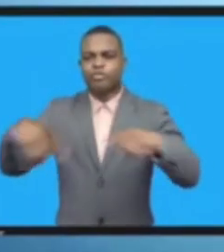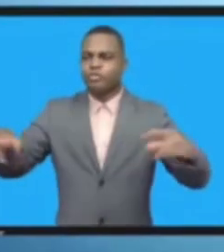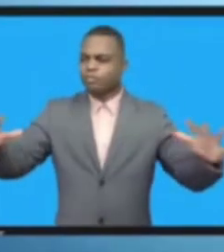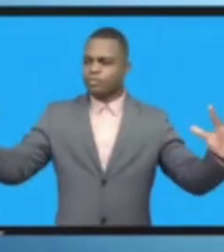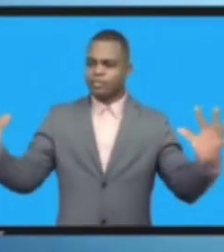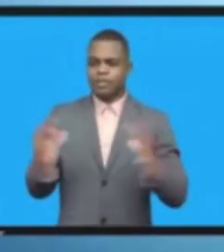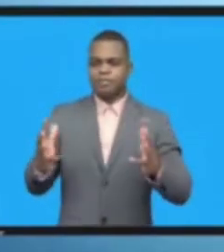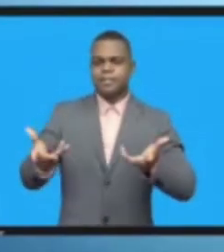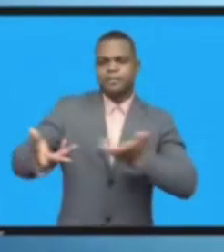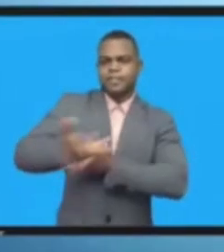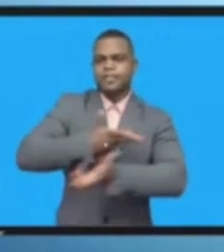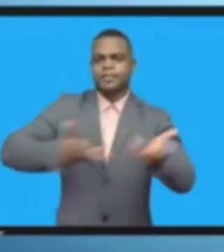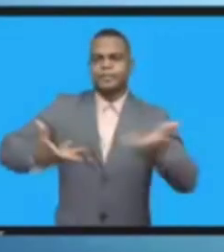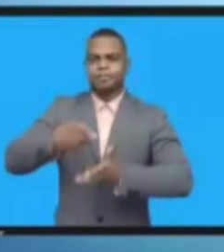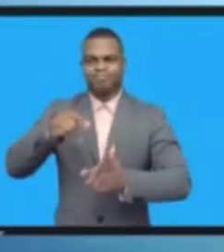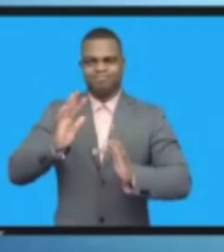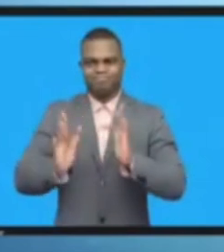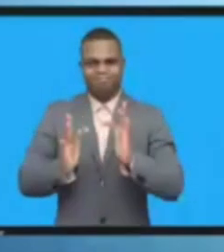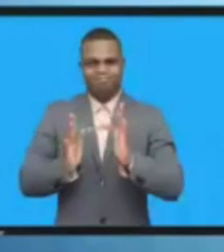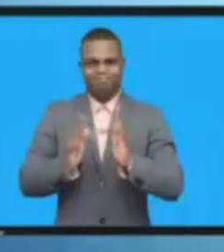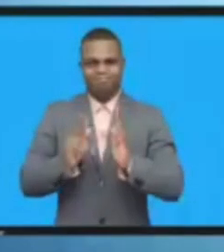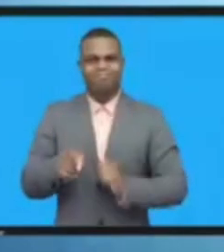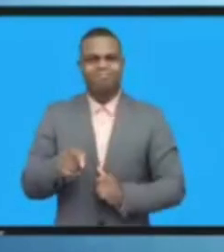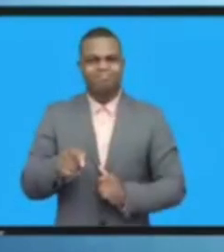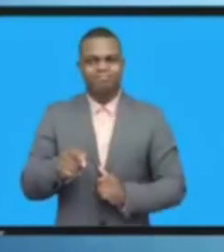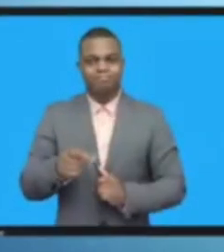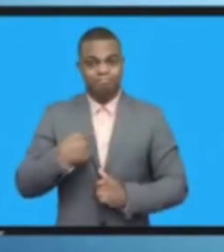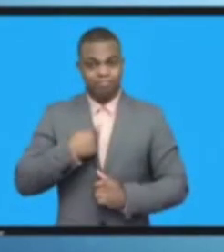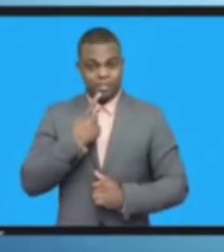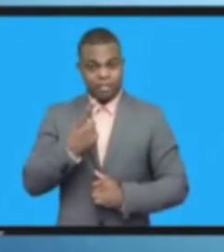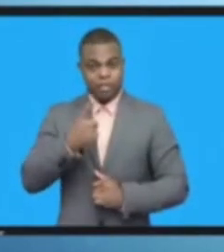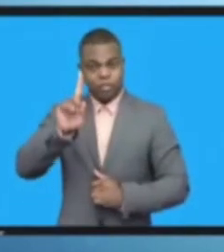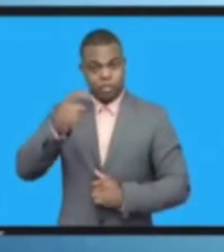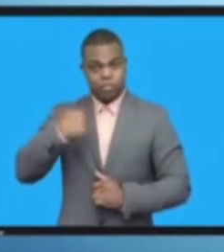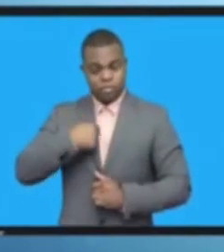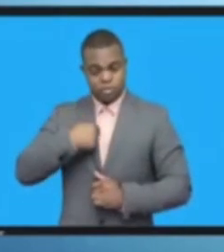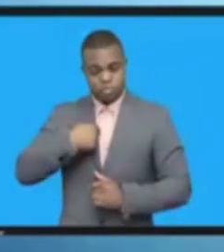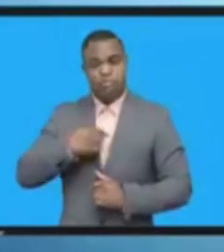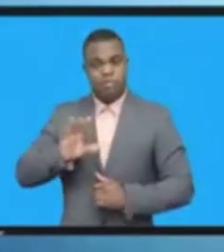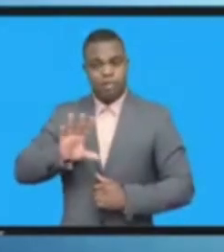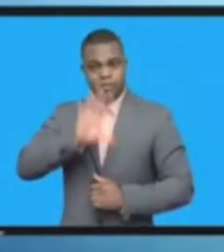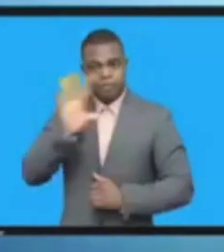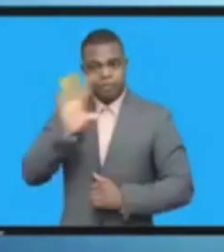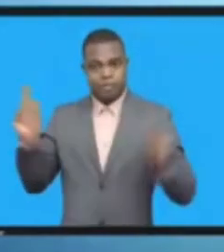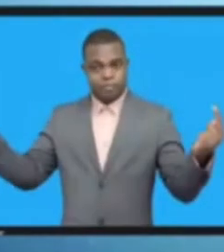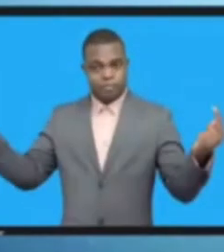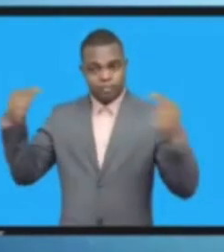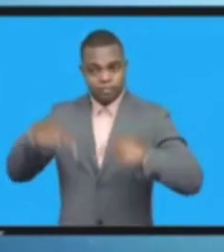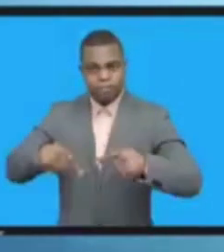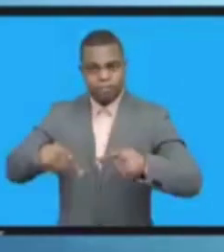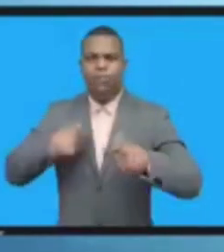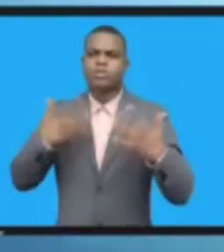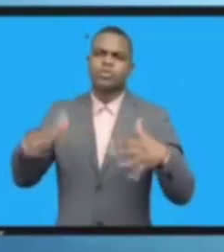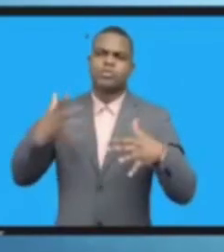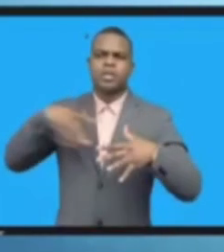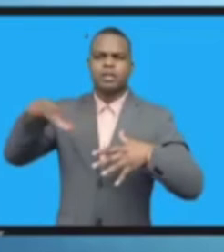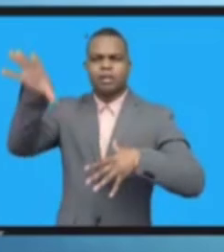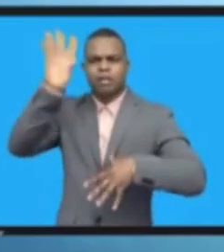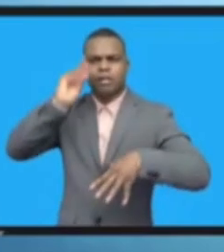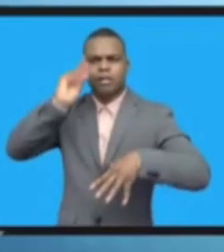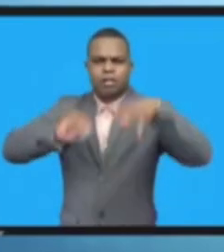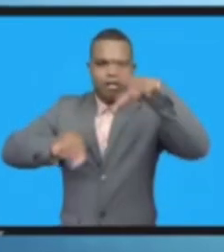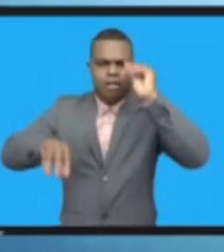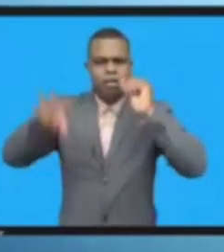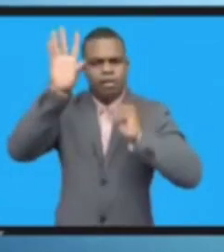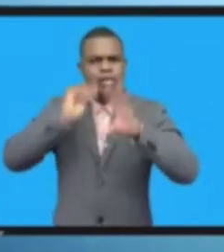وأن يجتمع في أفريقيا فهو مصدر معلومات ومنفعة لي ولمنظمتي إذا